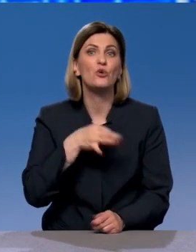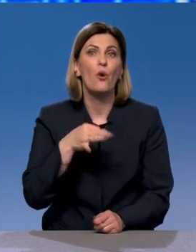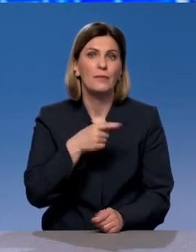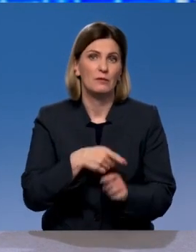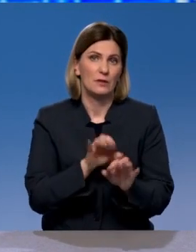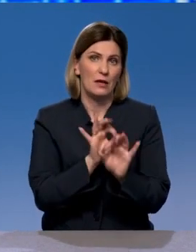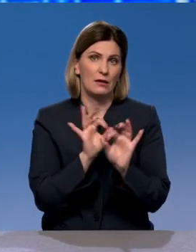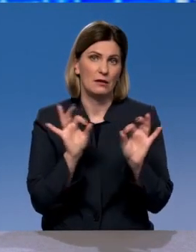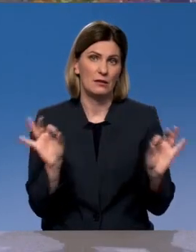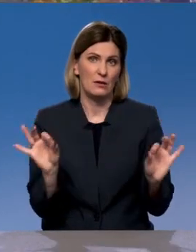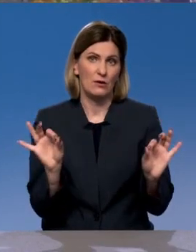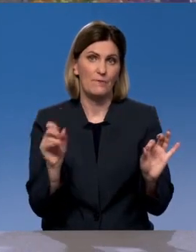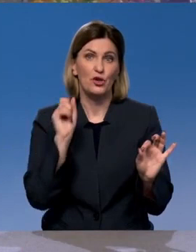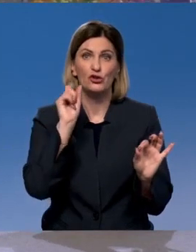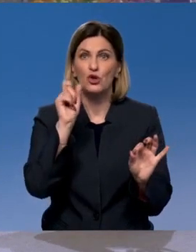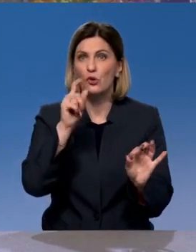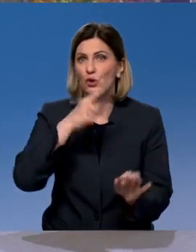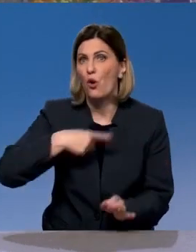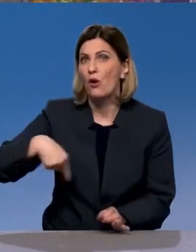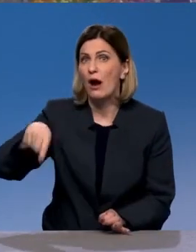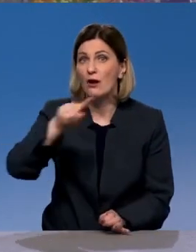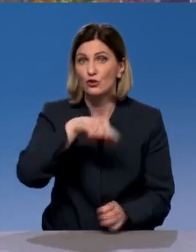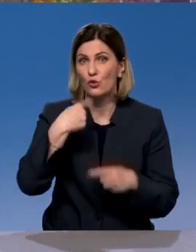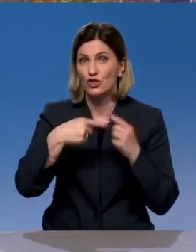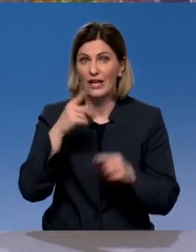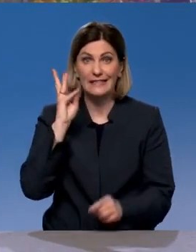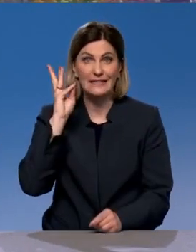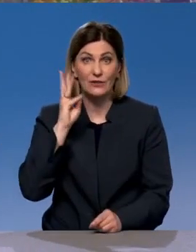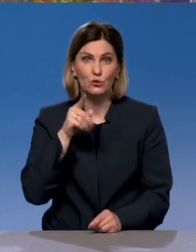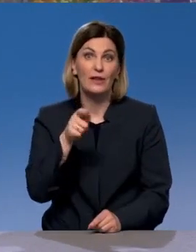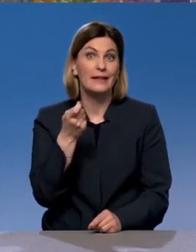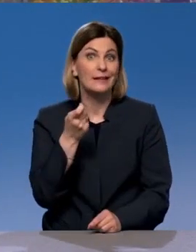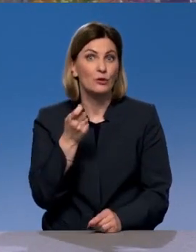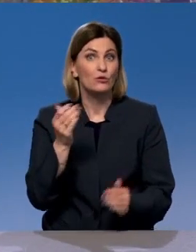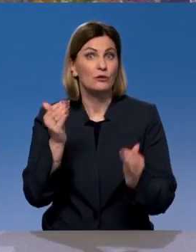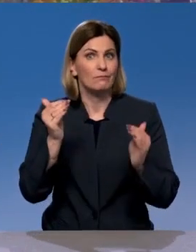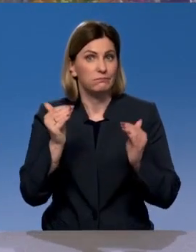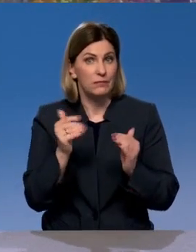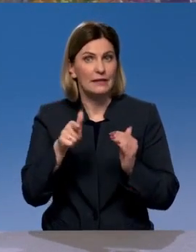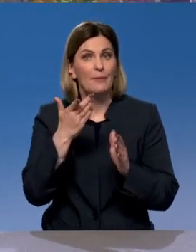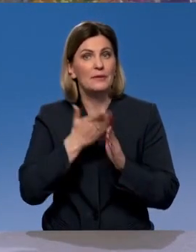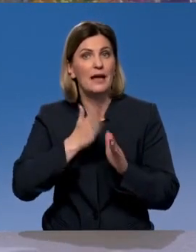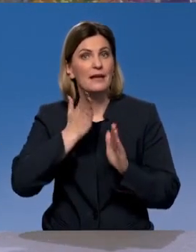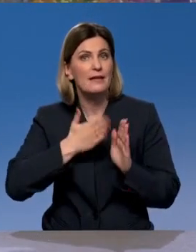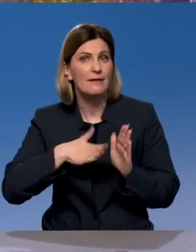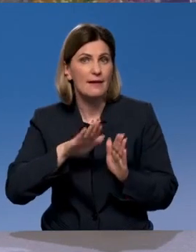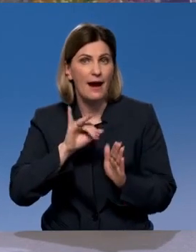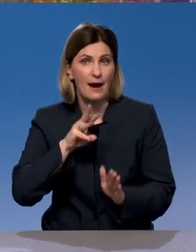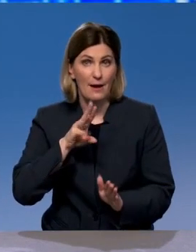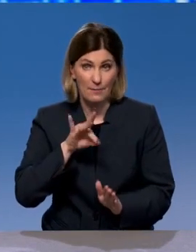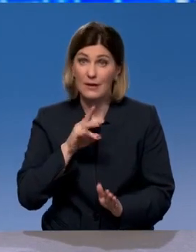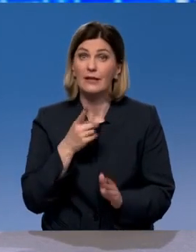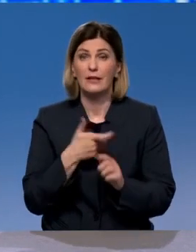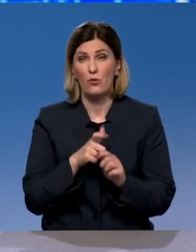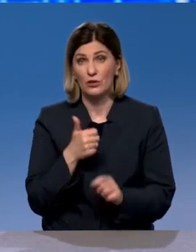-132 «Золотое кольцо» идет через Тверскую область. Она похуже. Она похуже. Ямки есть там. Не очень хорошо.